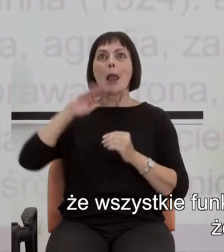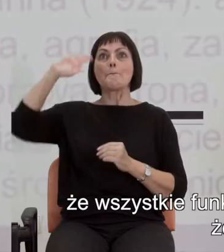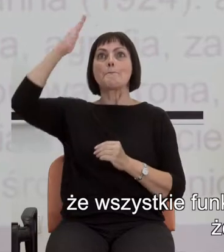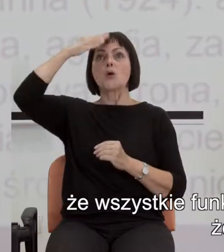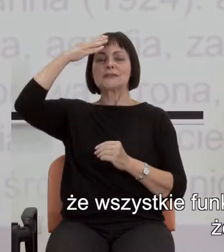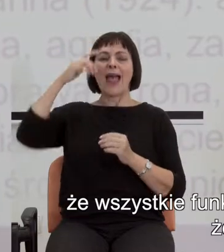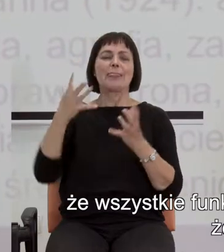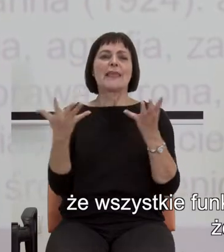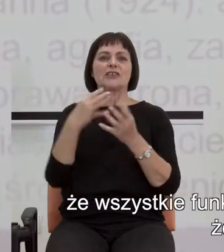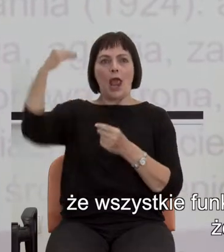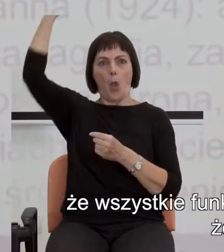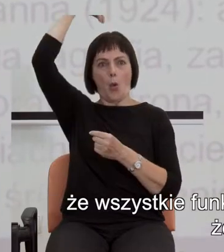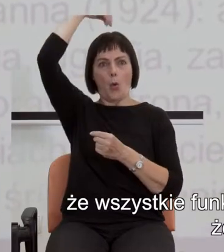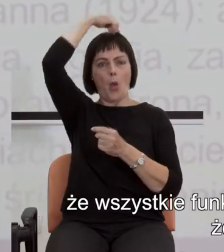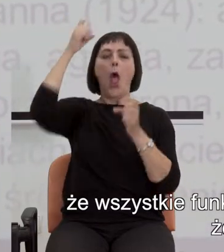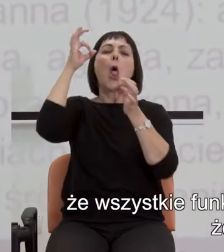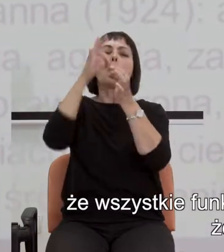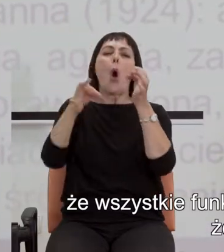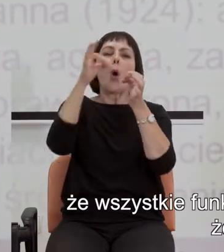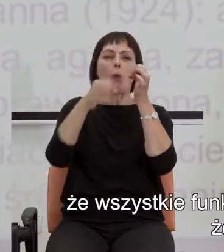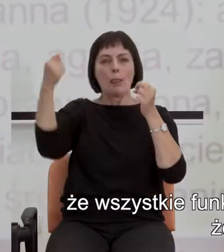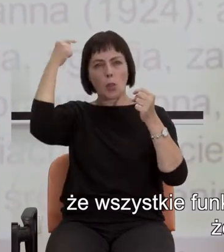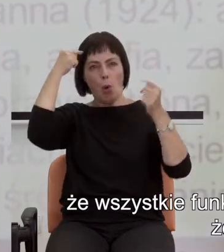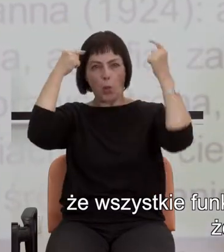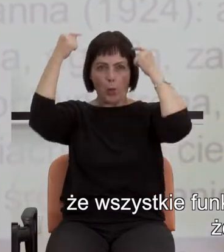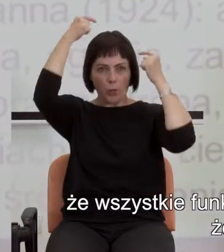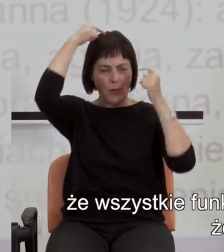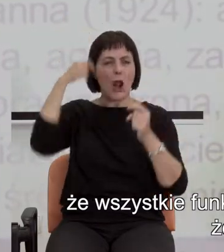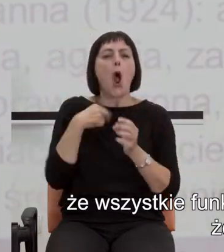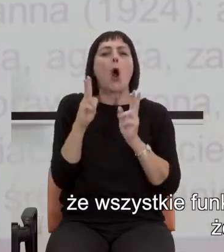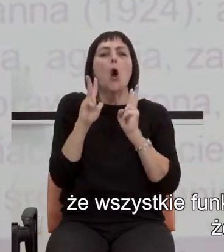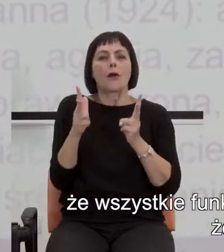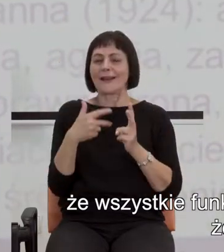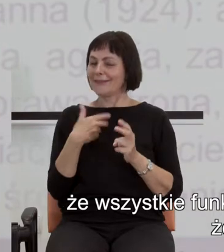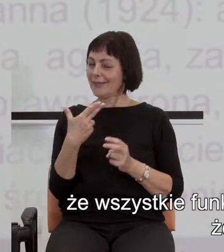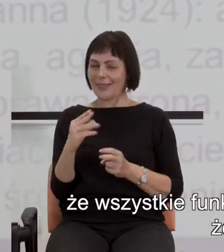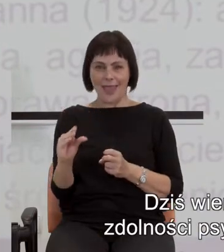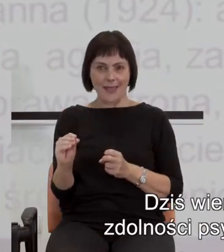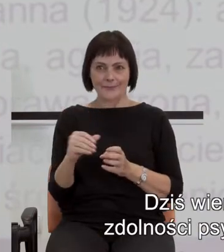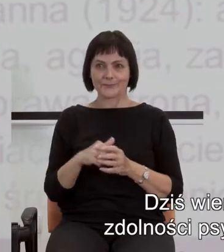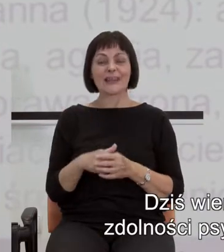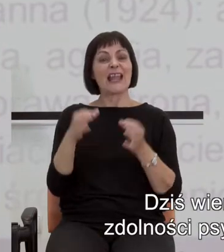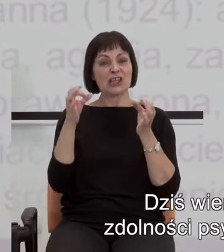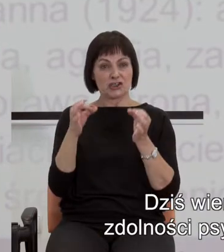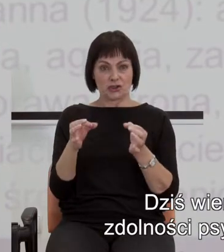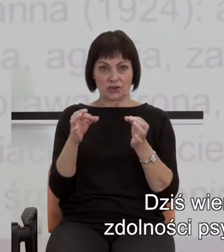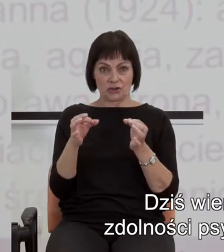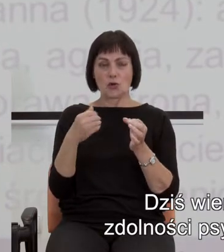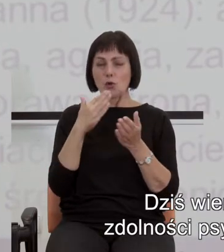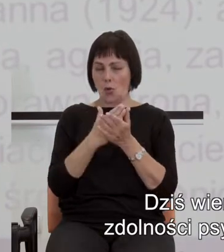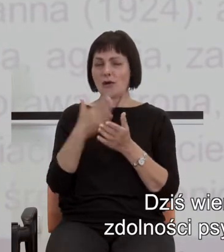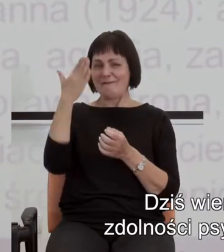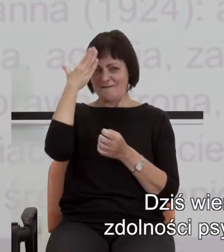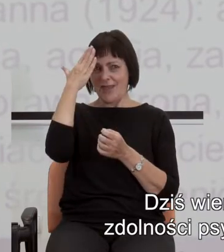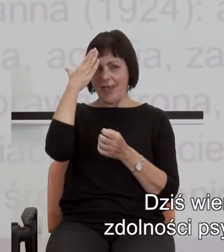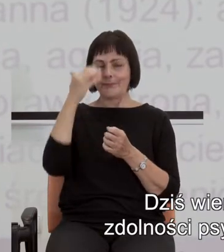są gdzieś zlokalizowane w mózgu, że mają swoją konkretną lokalizację. Dziś wiemy